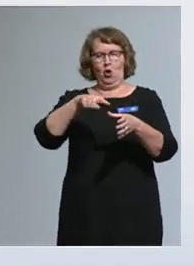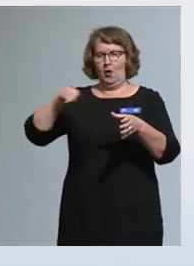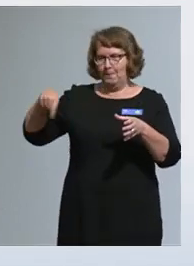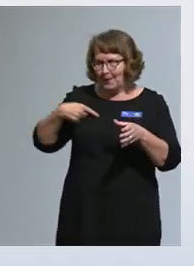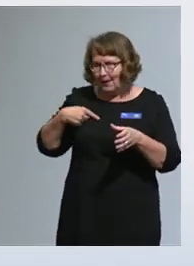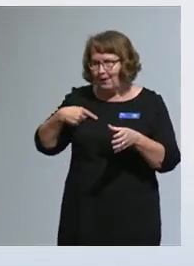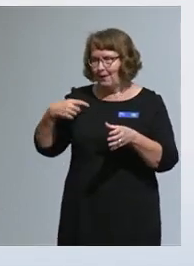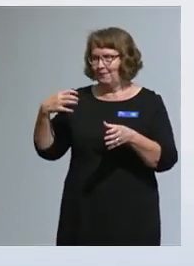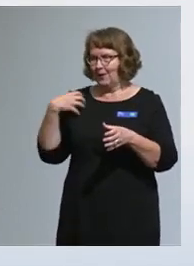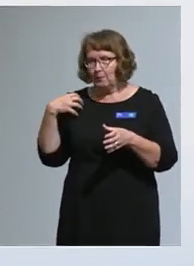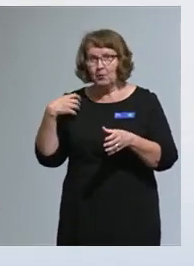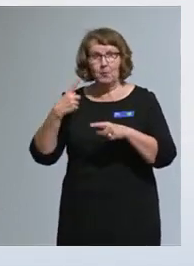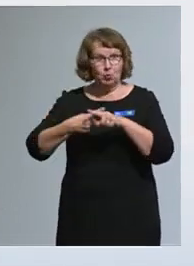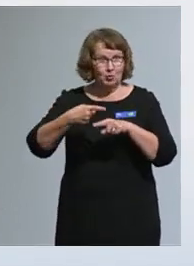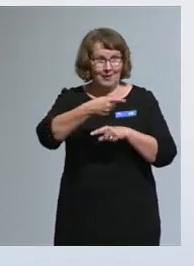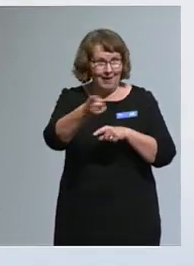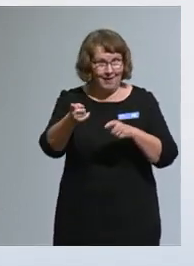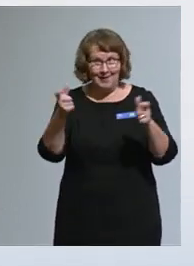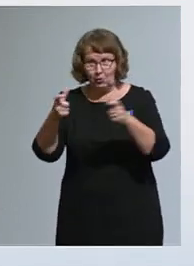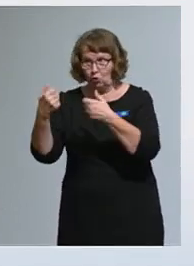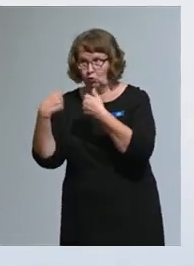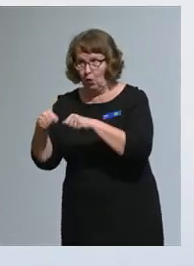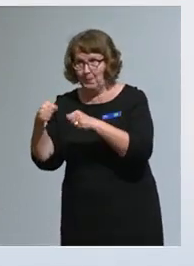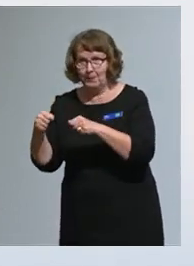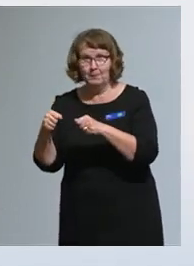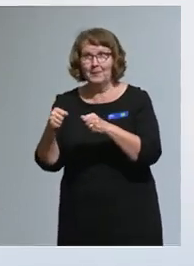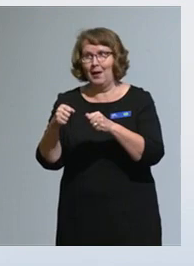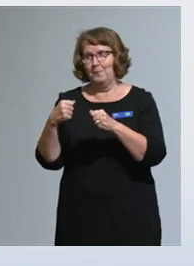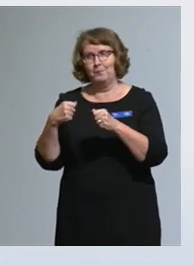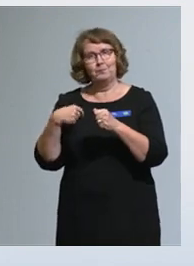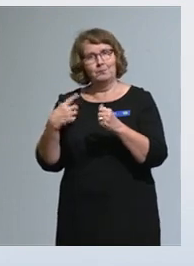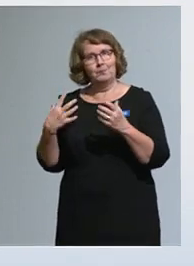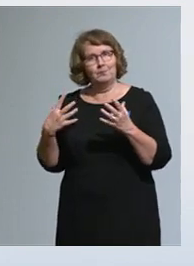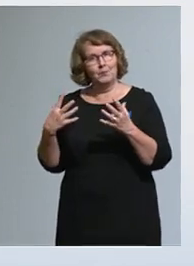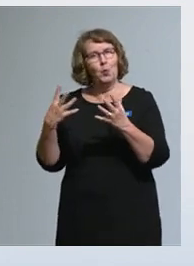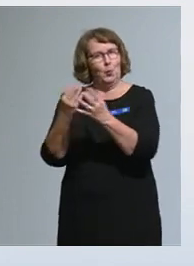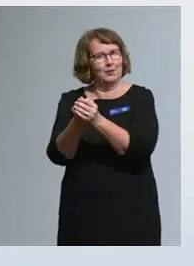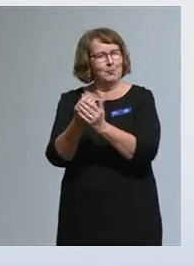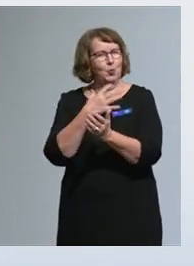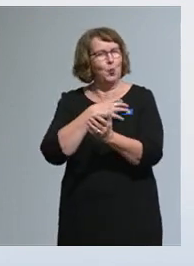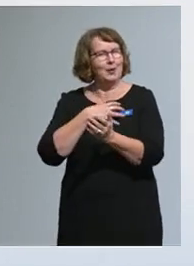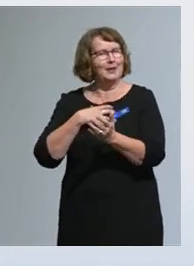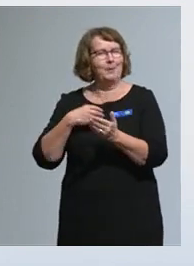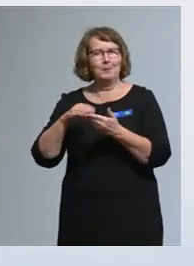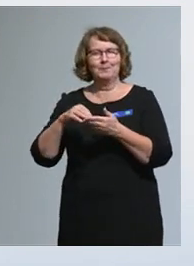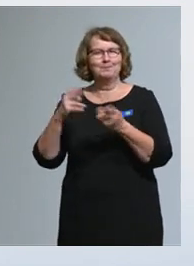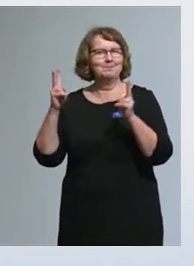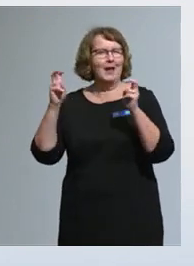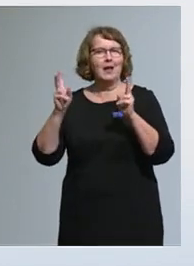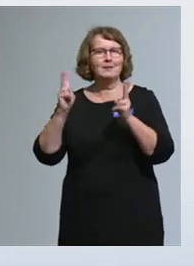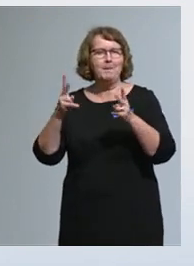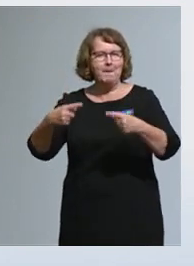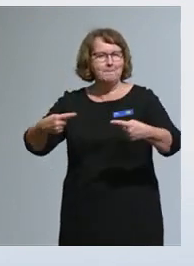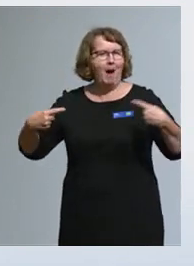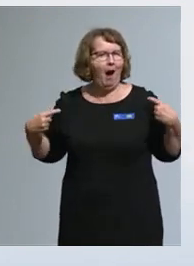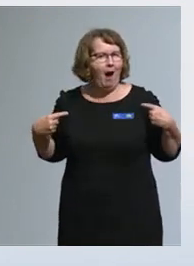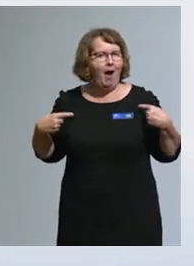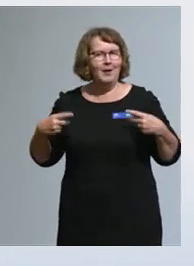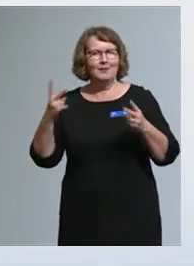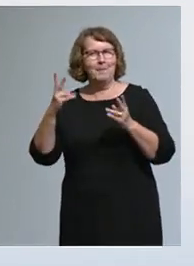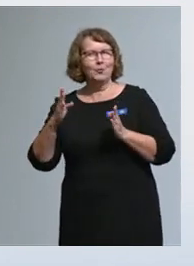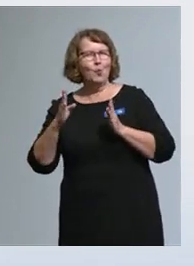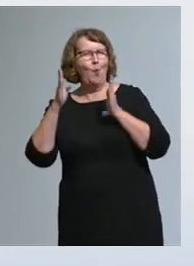hyvät järjestötoimijat, pyrimme suuressa kuvassa ikään kuin samaan maaliin ja ne ovat samanluonteisia